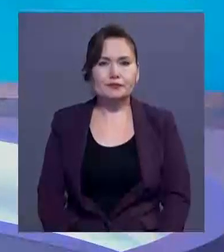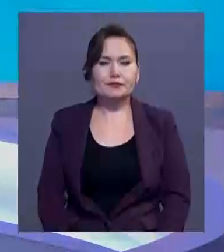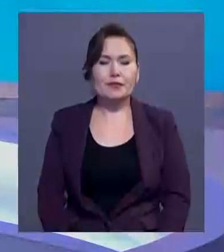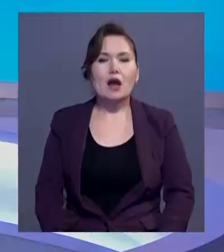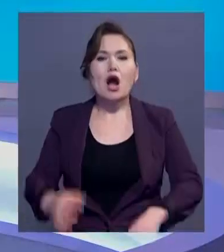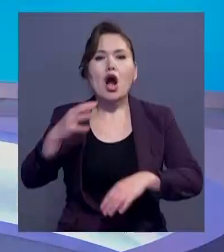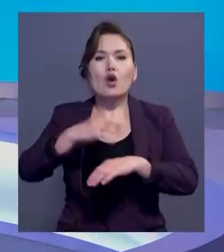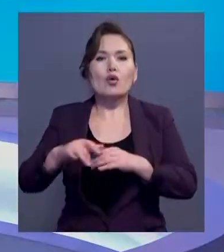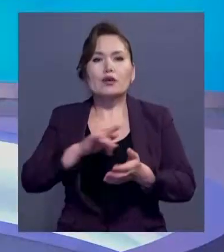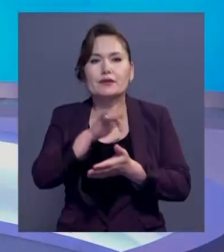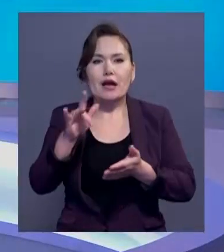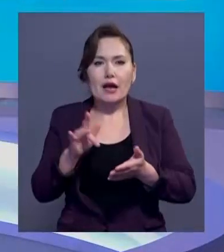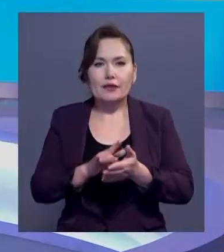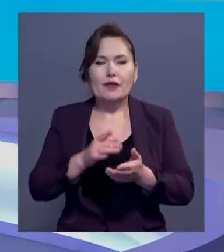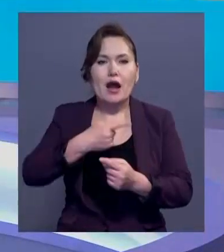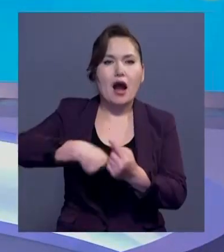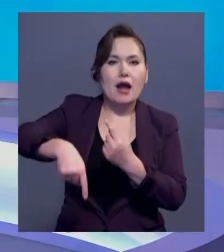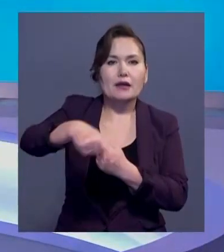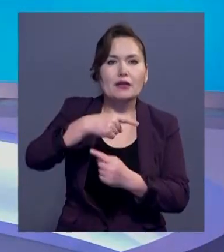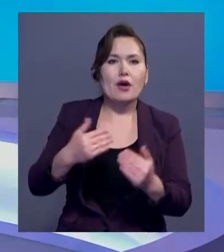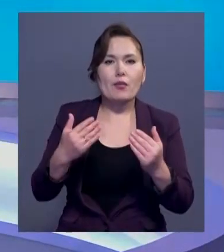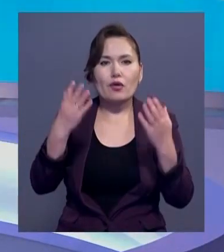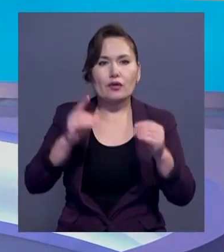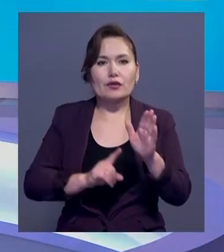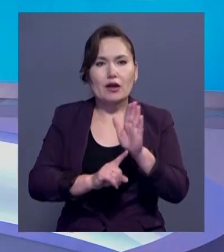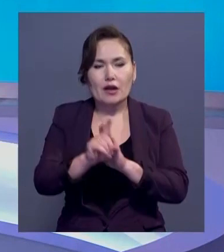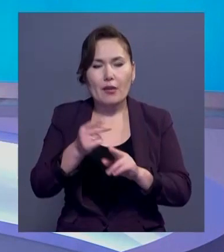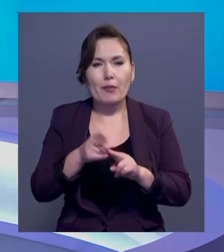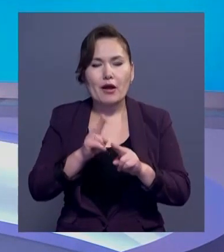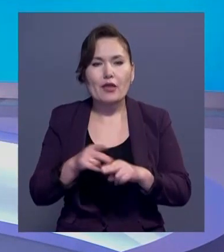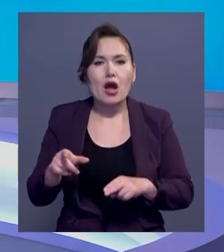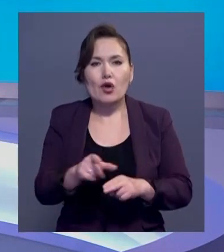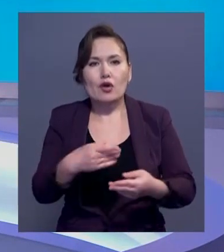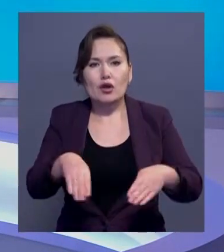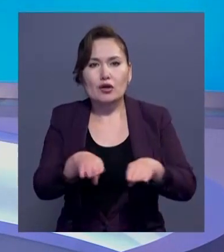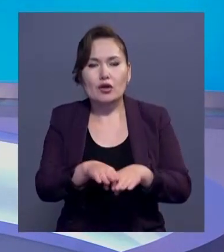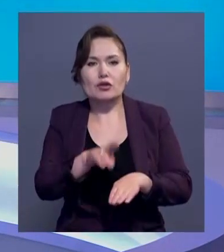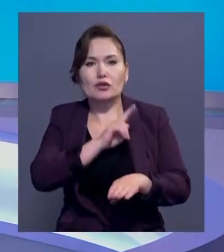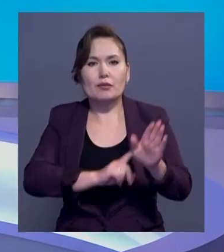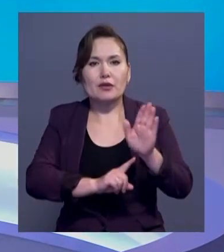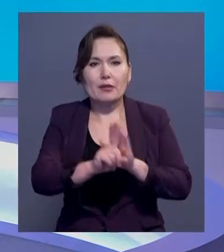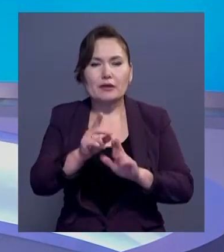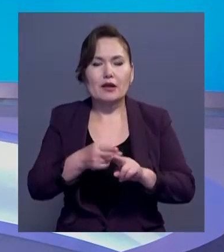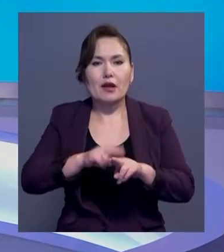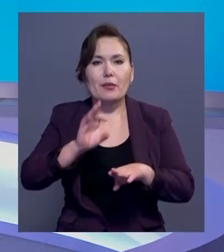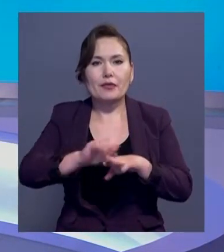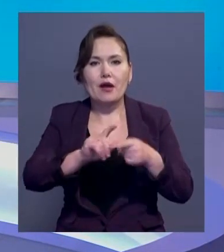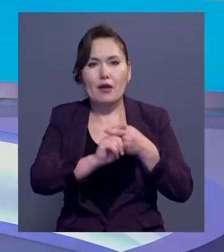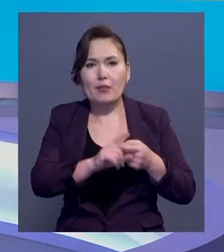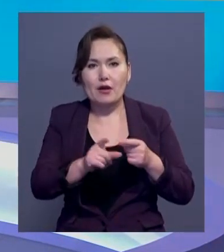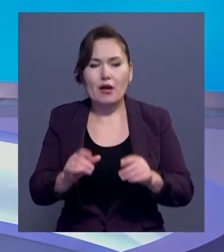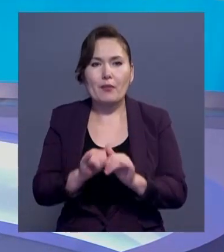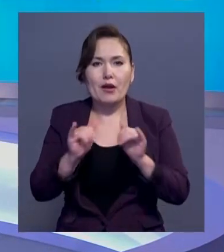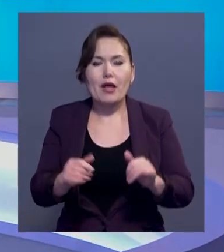Көкшетау ғаласының айналасында бүгінен бастап сайынтарлық бекеттер жұмыстептір. Себебі шақарда коронавирусқа шалдыққандар,